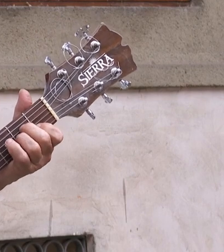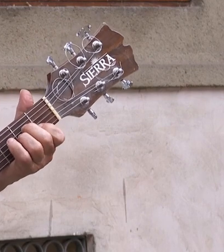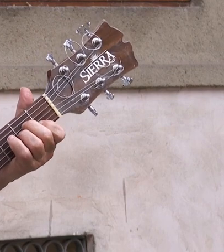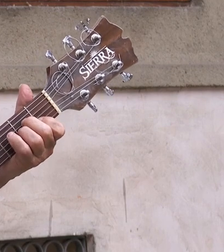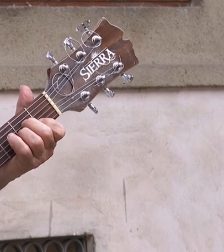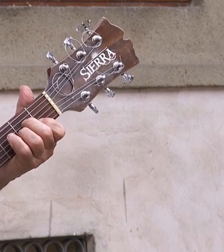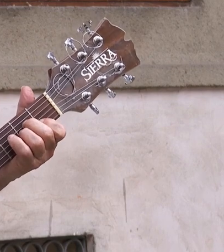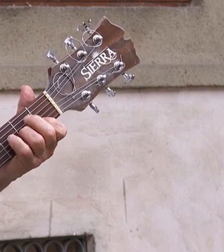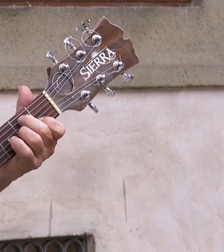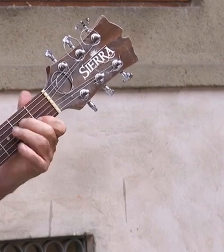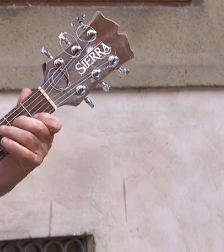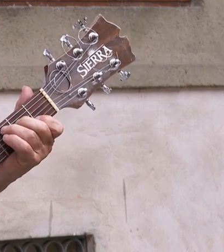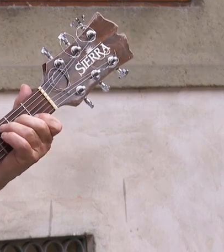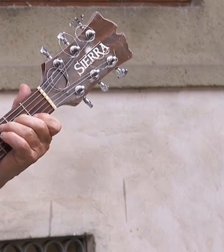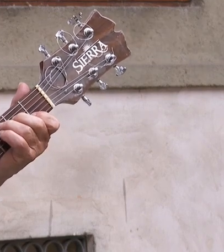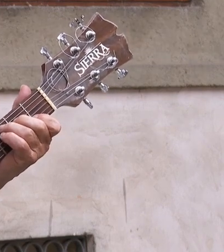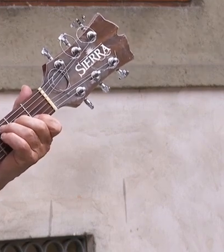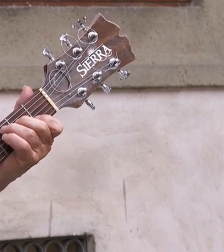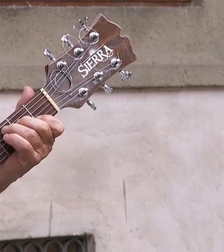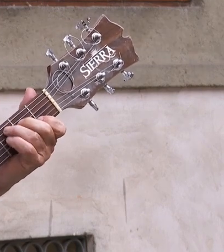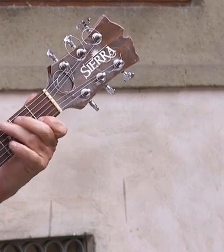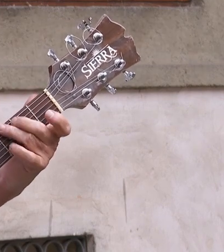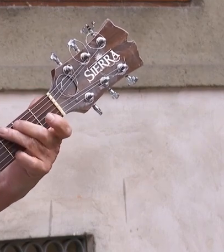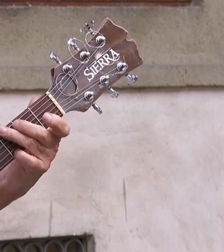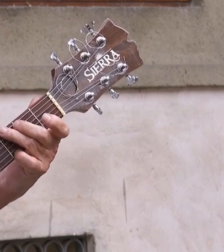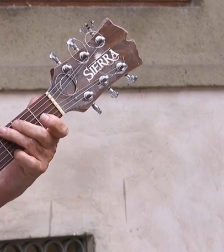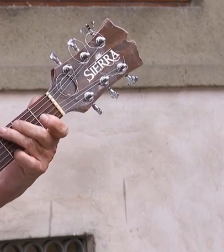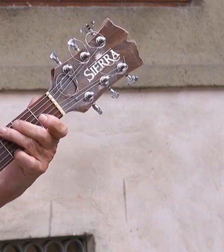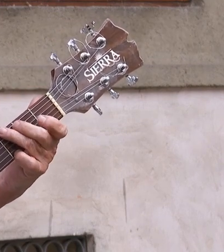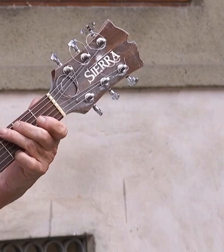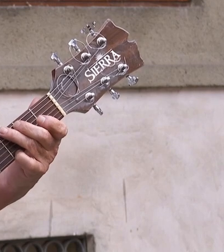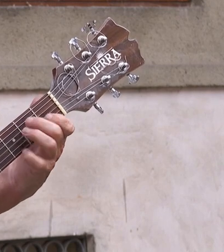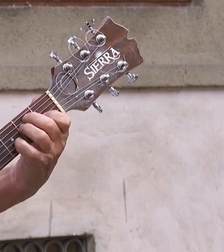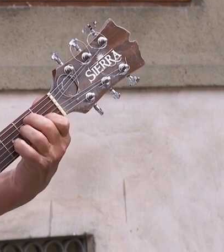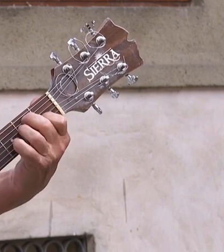Prahoječných obížděk, výkopů a lešení,